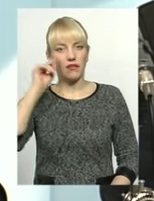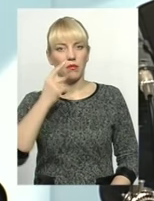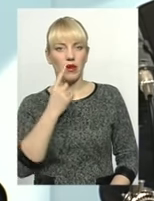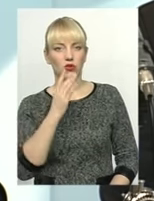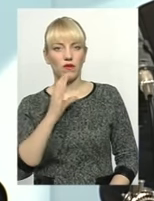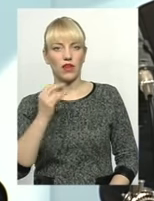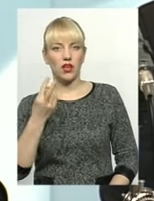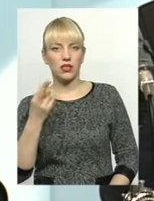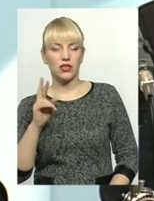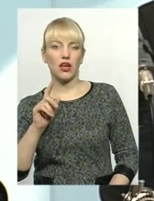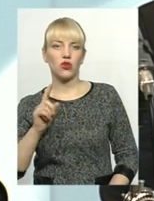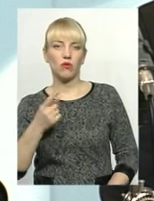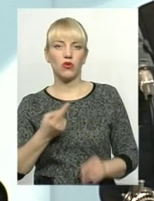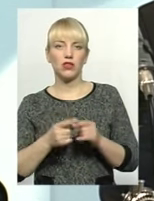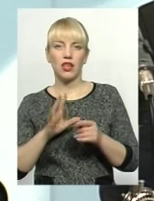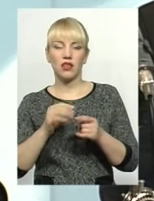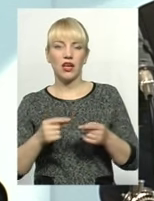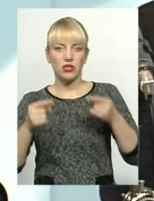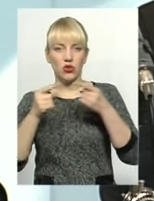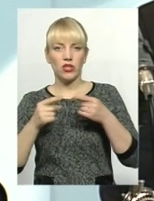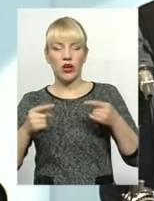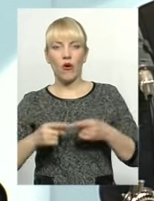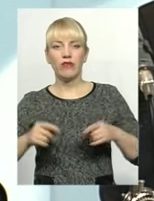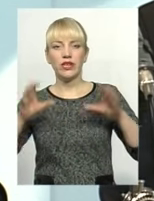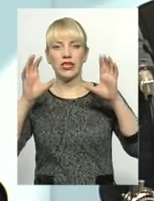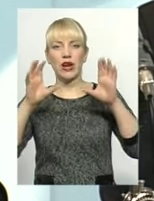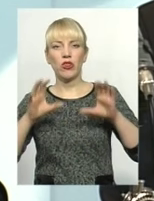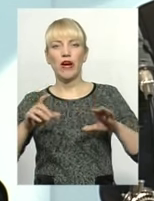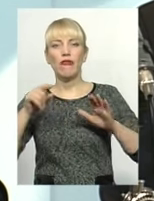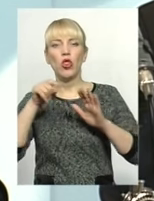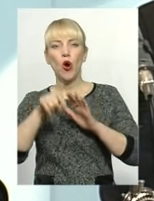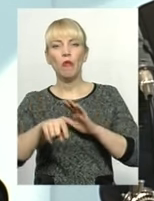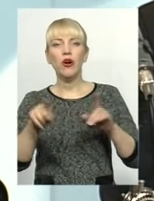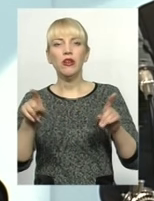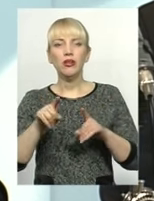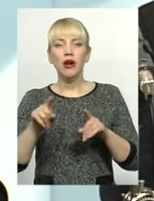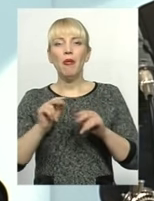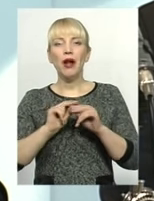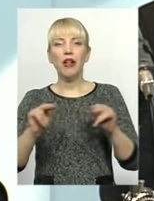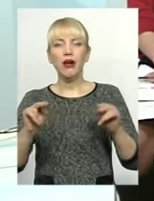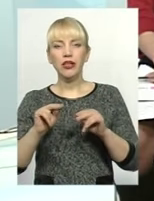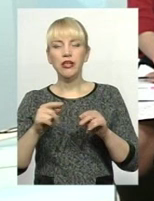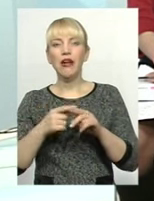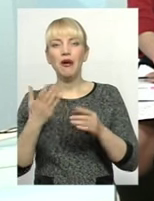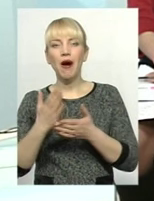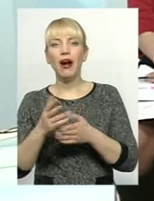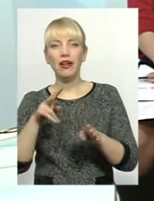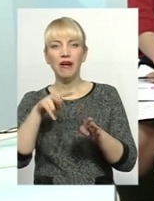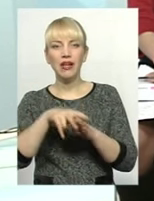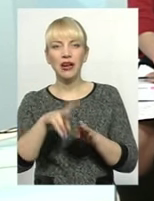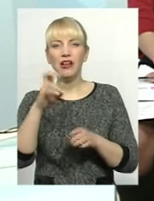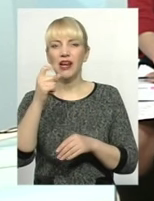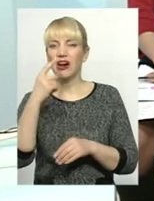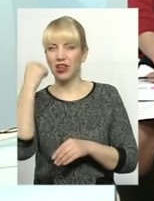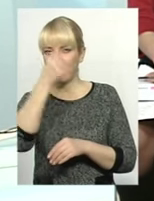ця нестиковка законодавства в тому, що все-таки педагогічні вони мають навантажені на цілий рік,